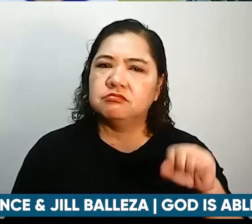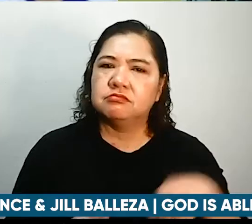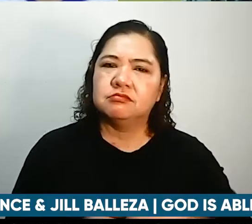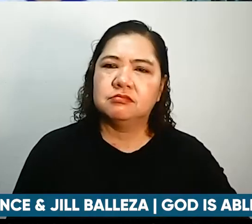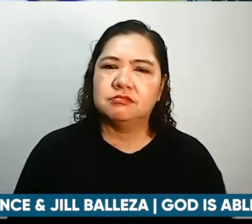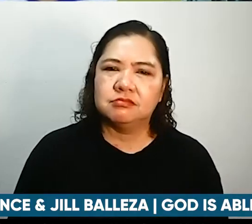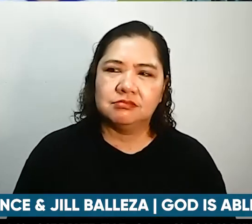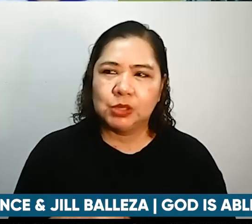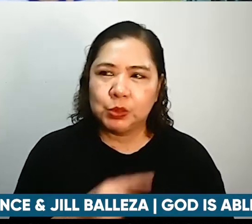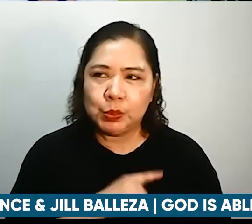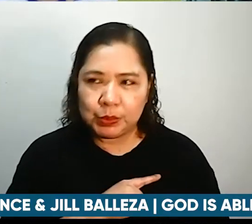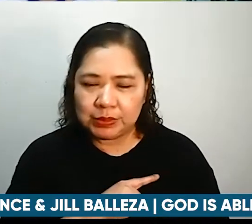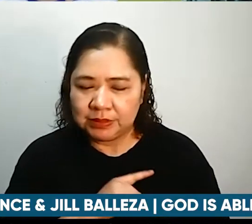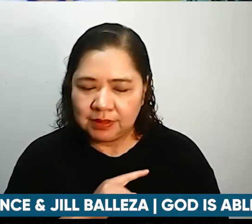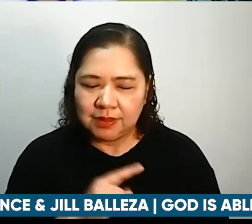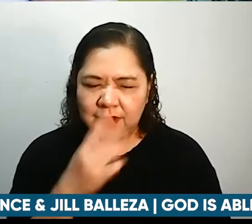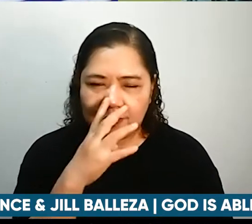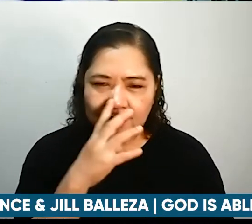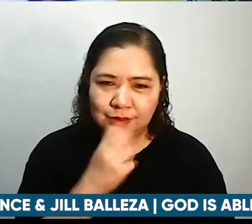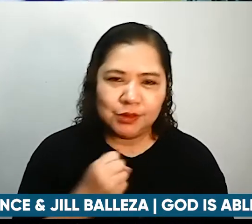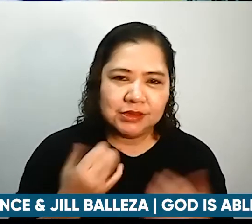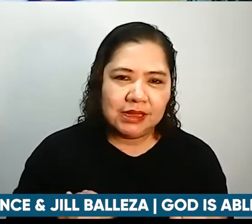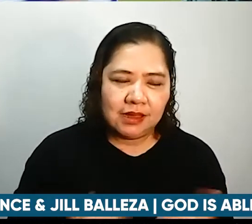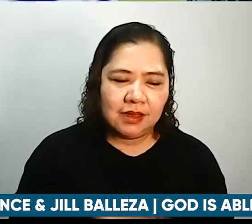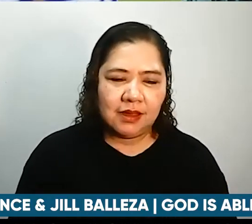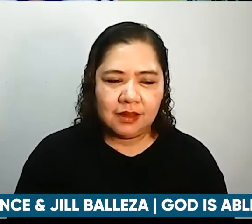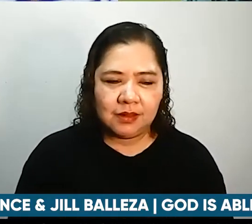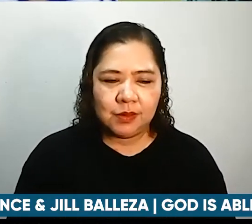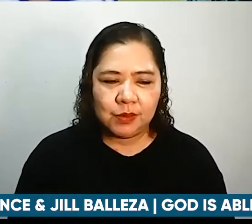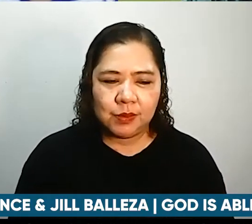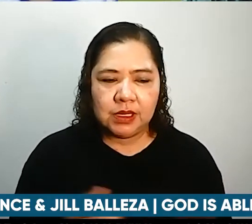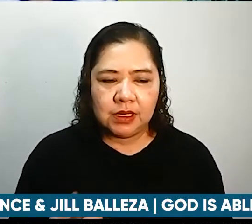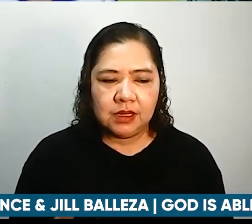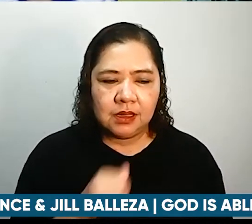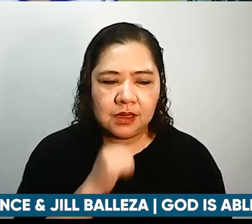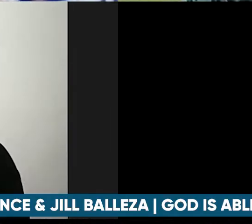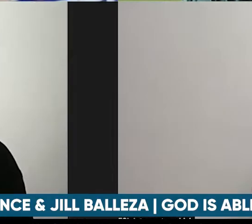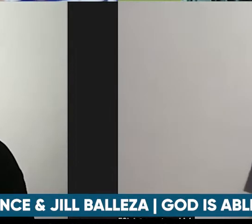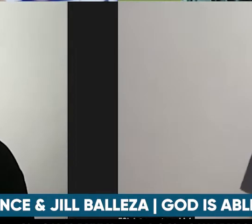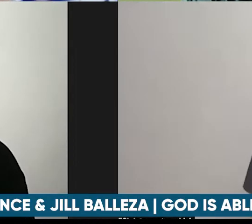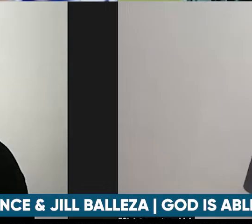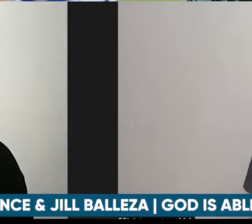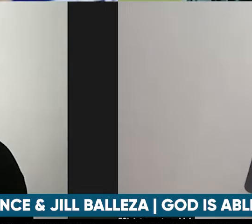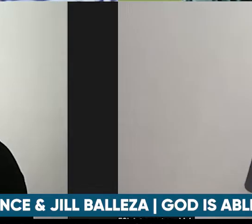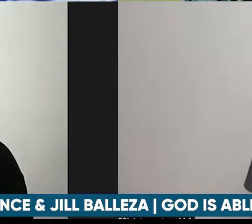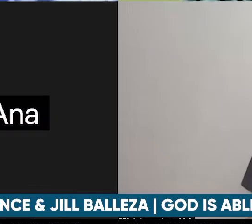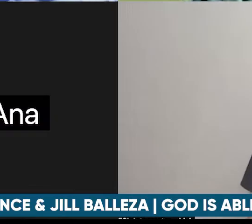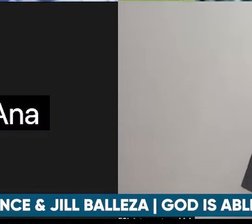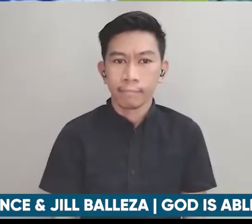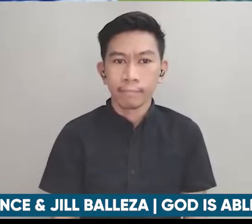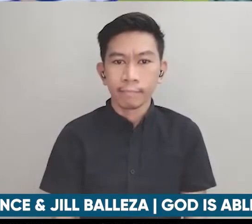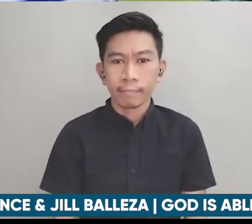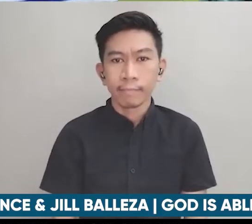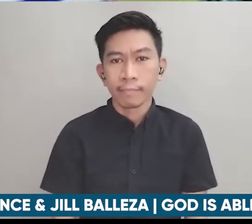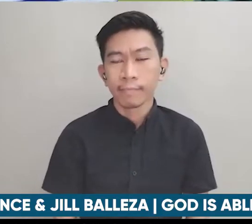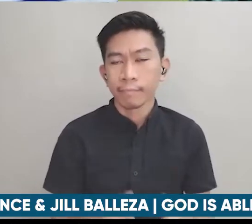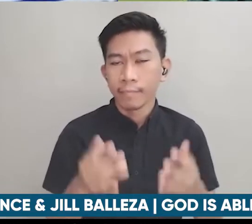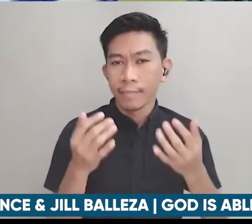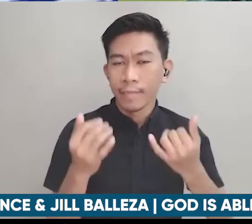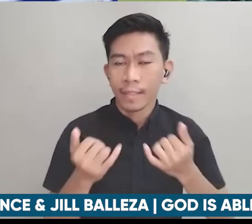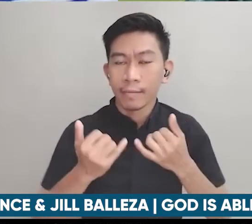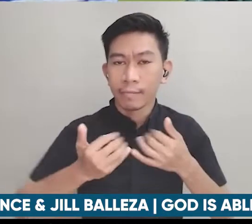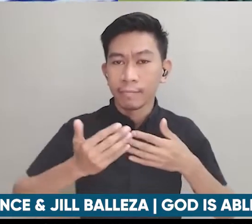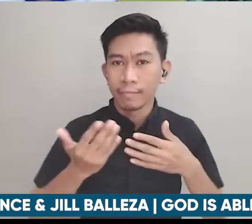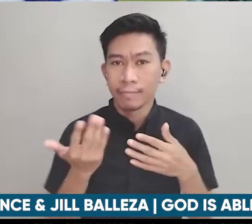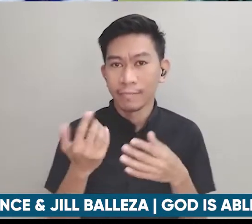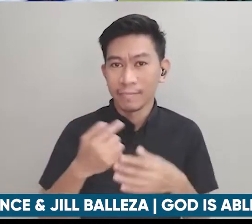tumatanda na rin ako oh nga pala hindi nga lang pala si Lance yung kailangan natin alagaan miski nga pala